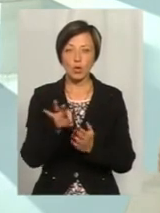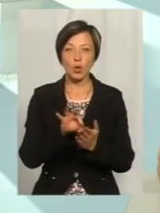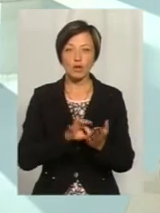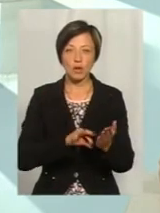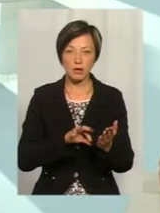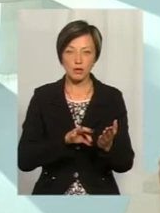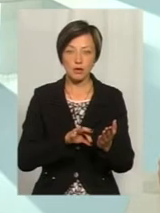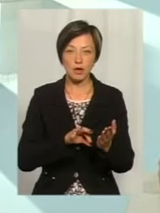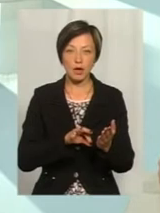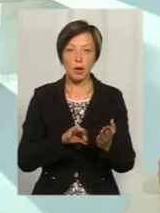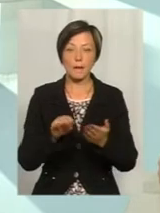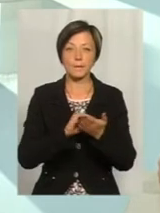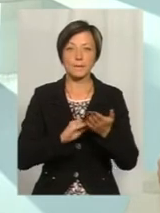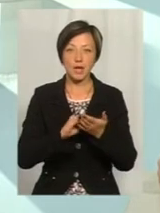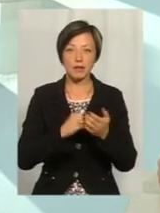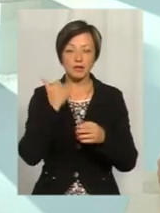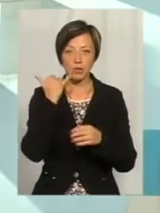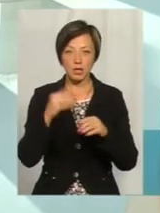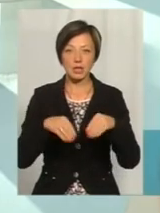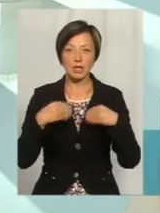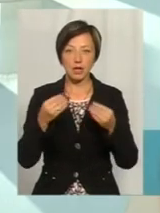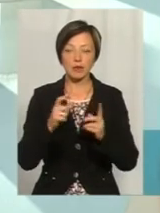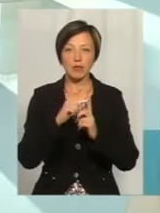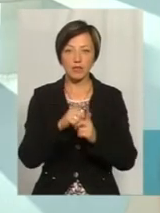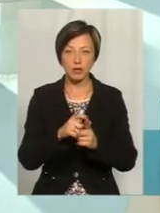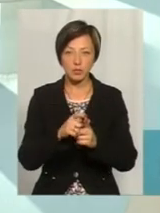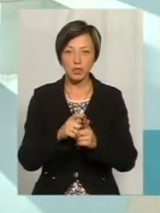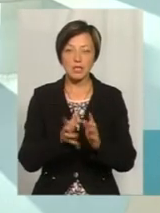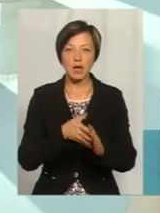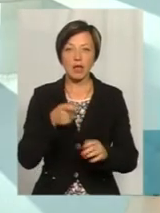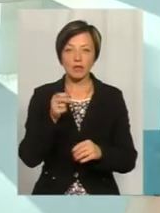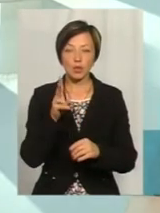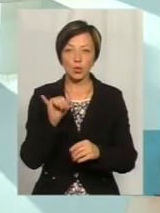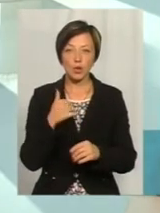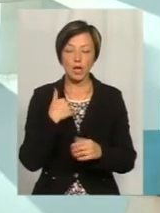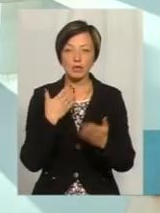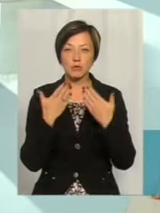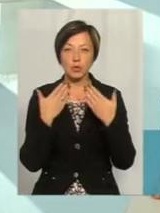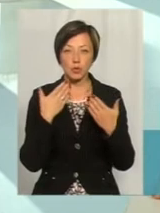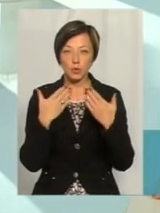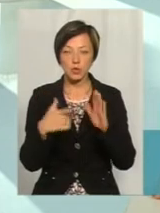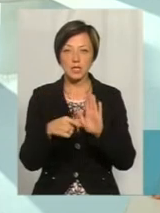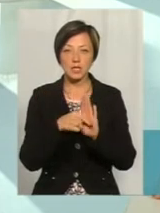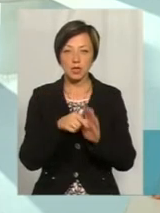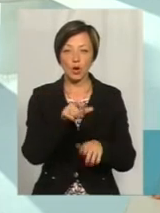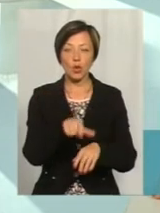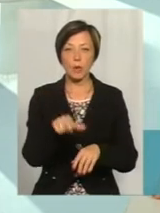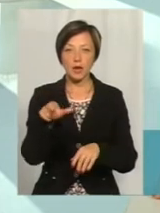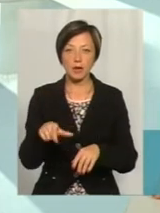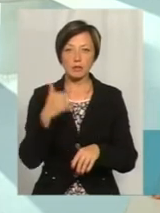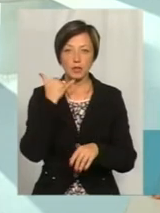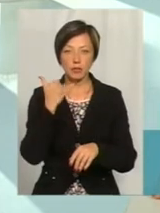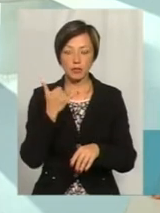перетелефоновуємо і надаємо відповідь заявнику. Я теж спілкуюся із громадянами, які